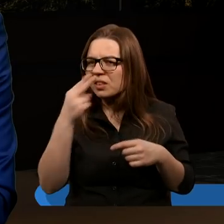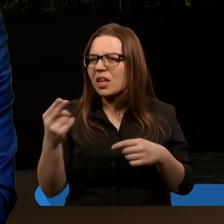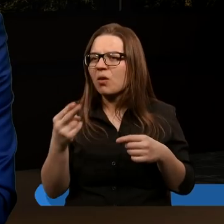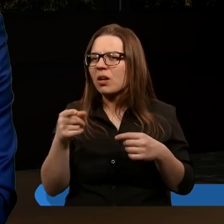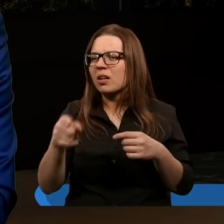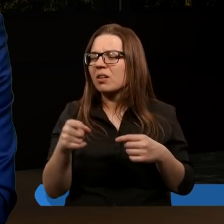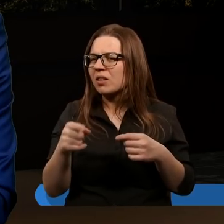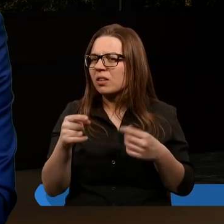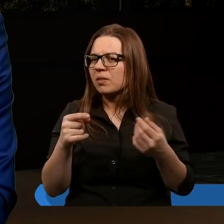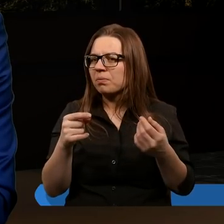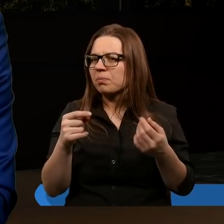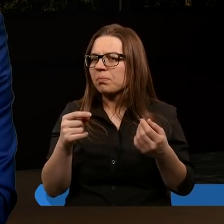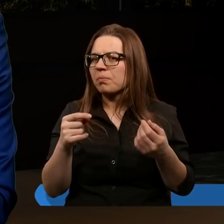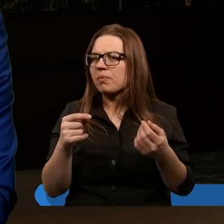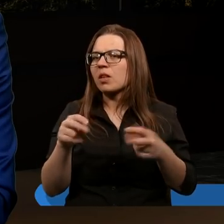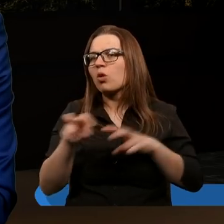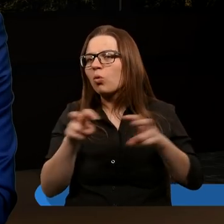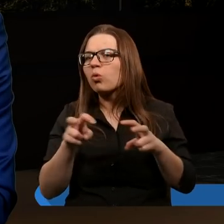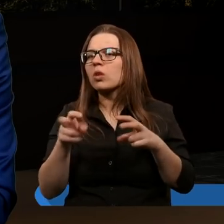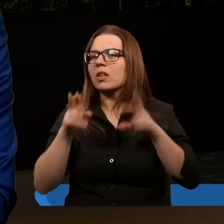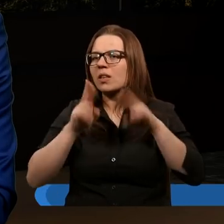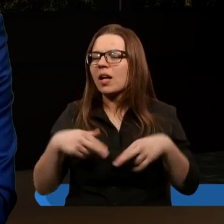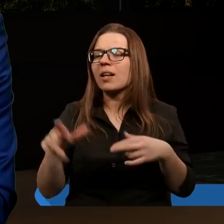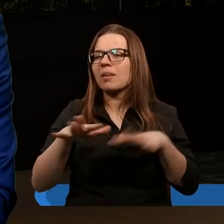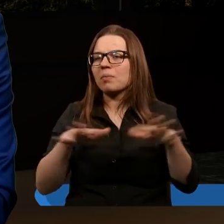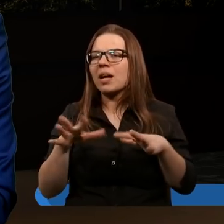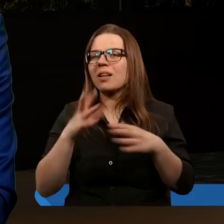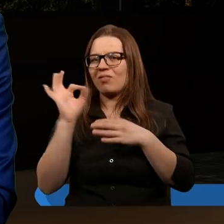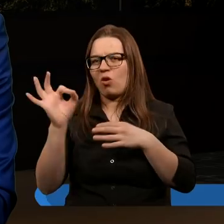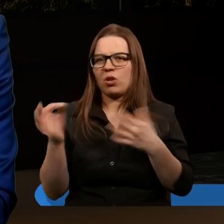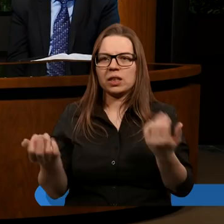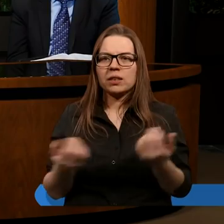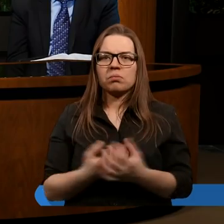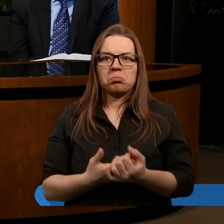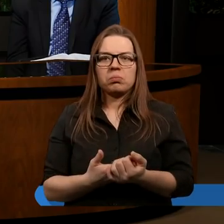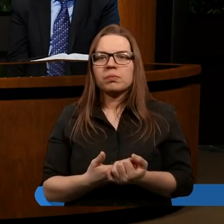a wszystkie góry i wyspy ruszone zostały z miejsc swoich.